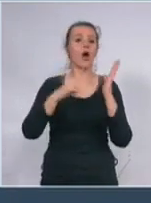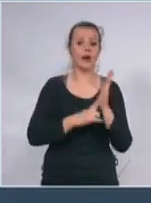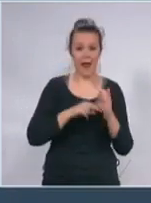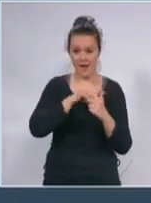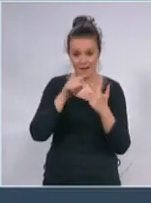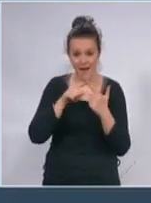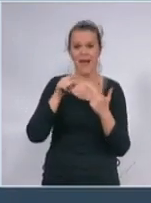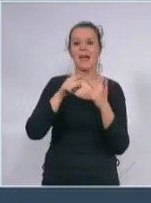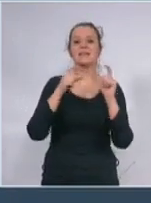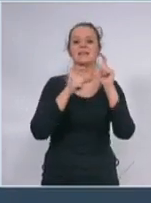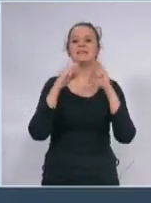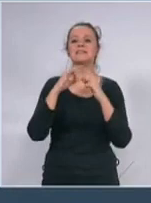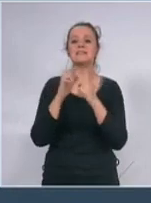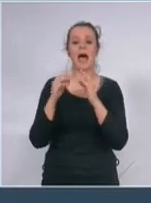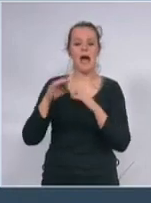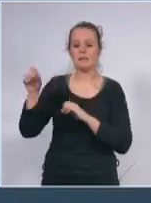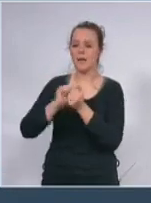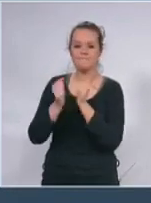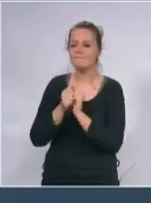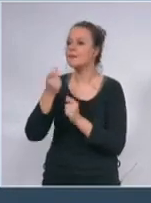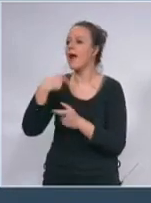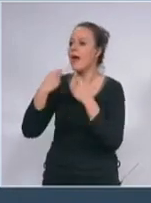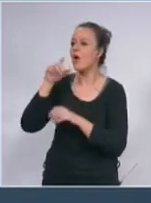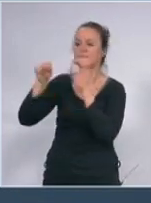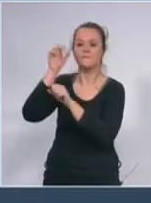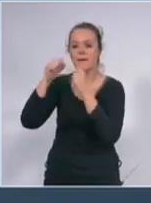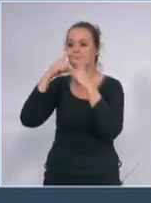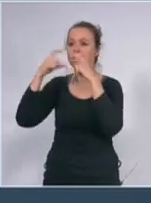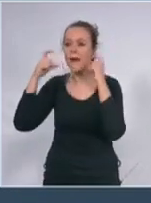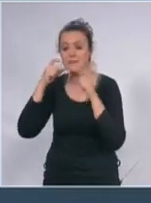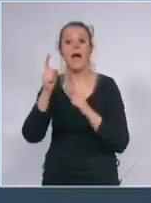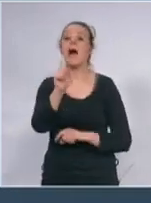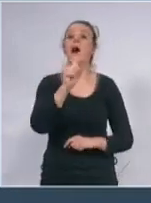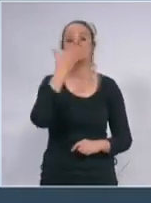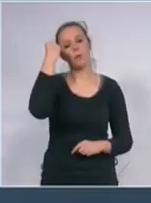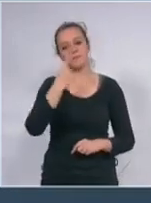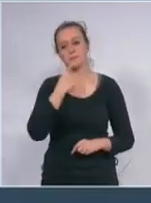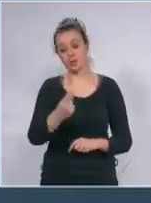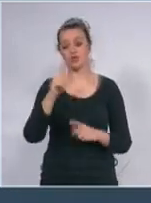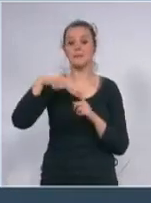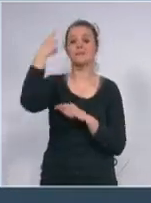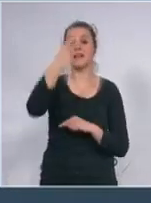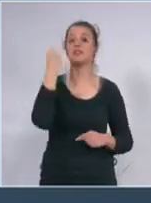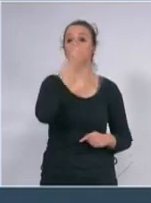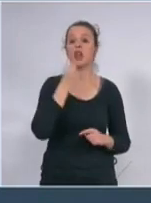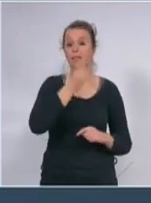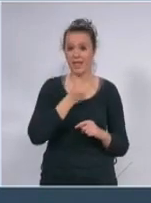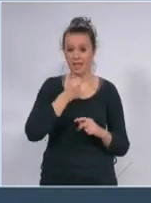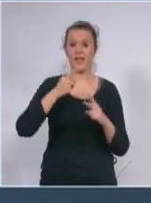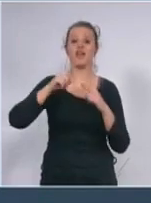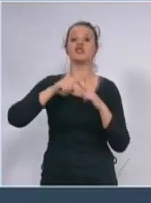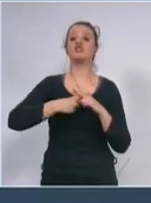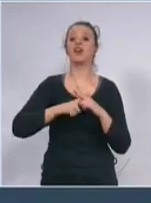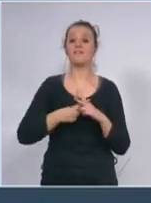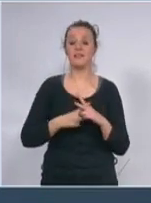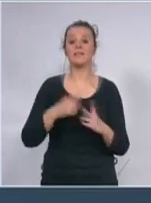nabavi sve lekove moguće maske i sve drugo nisam rekao sledeće neilje zapamtite u četvrtak imat ćemo 15